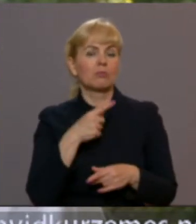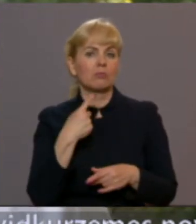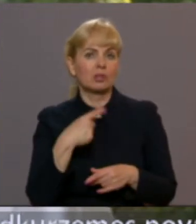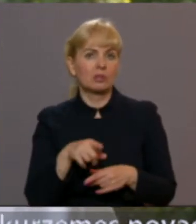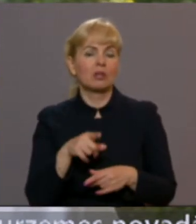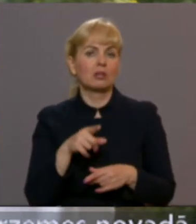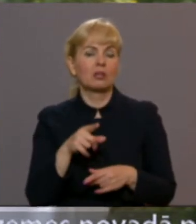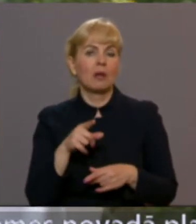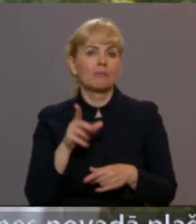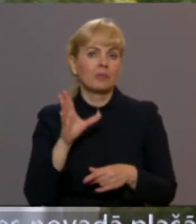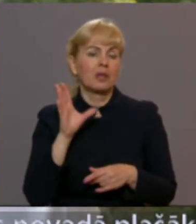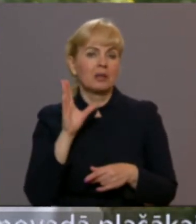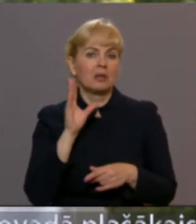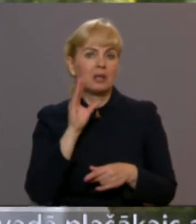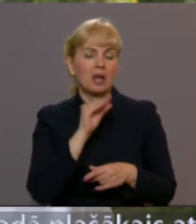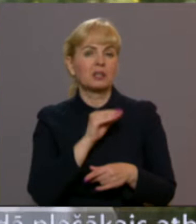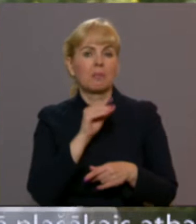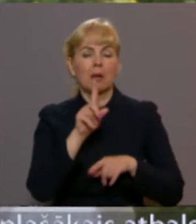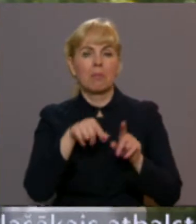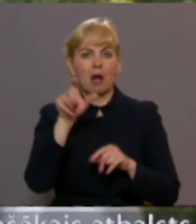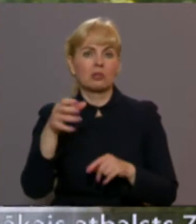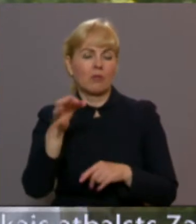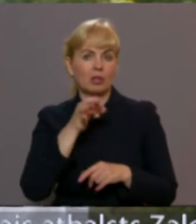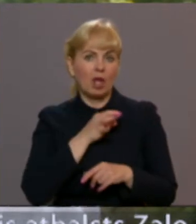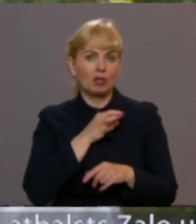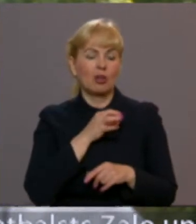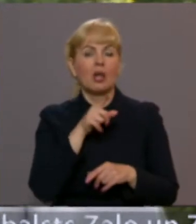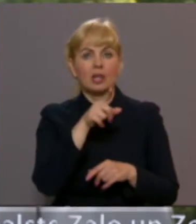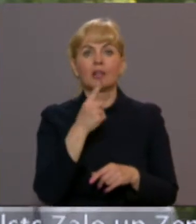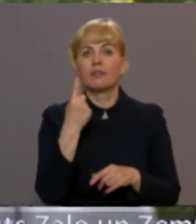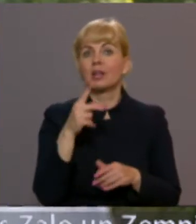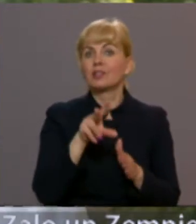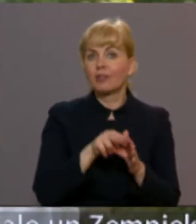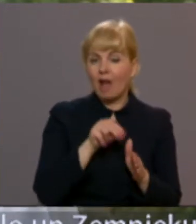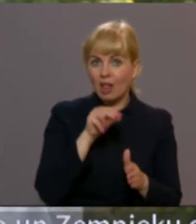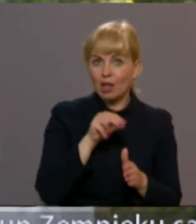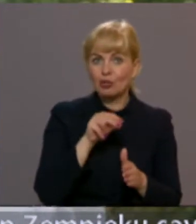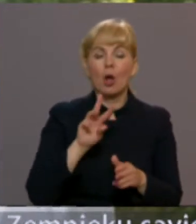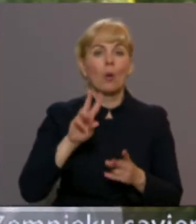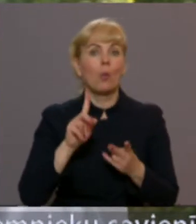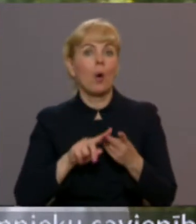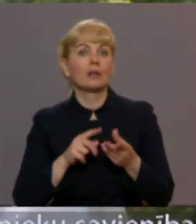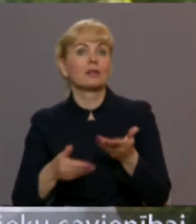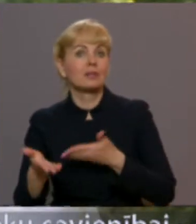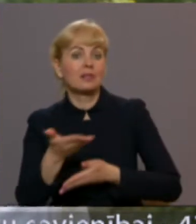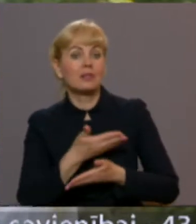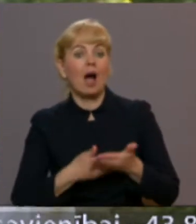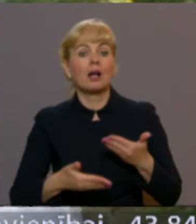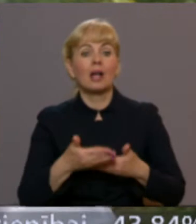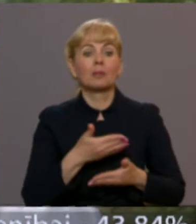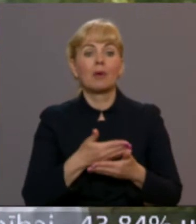Man pāris pieredzējuši cilvēki ir teikuši, viens ir vēlēšanas, otrs ir sadarbības